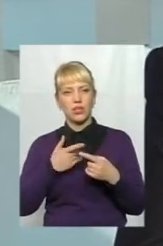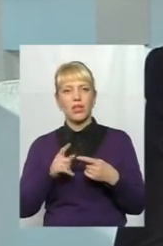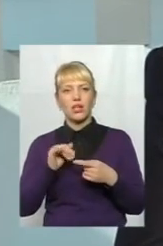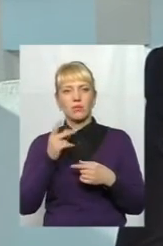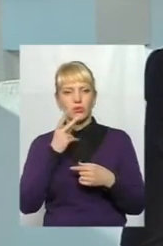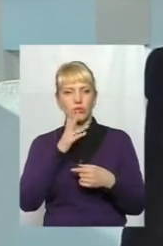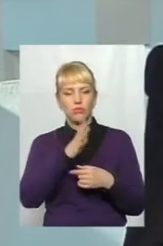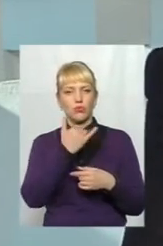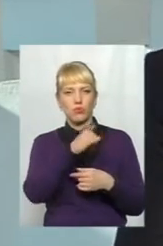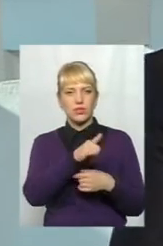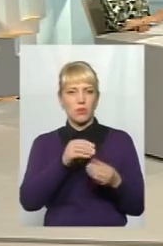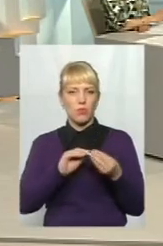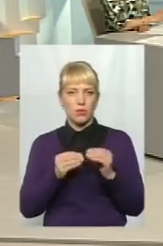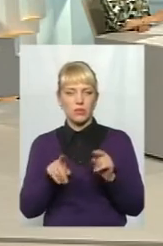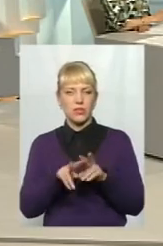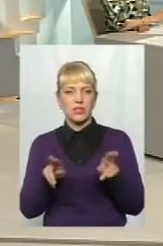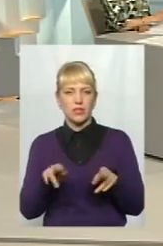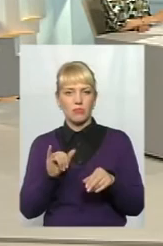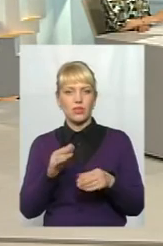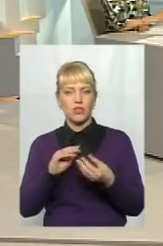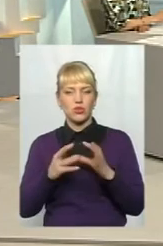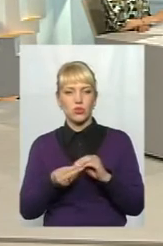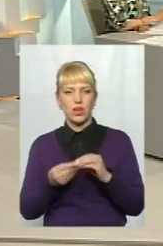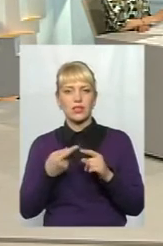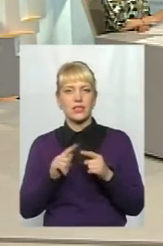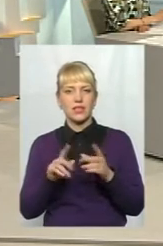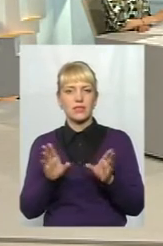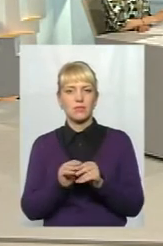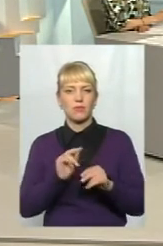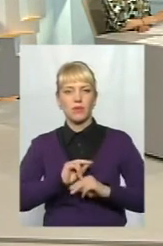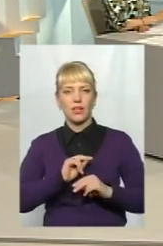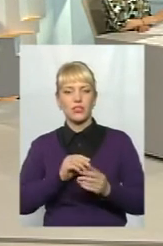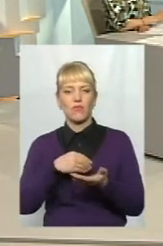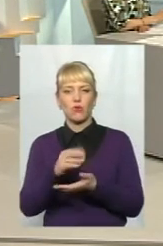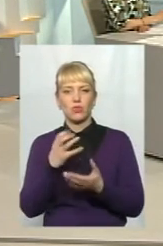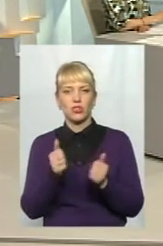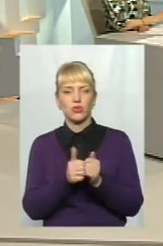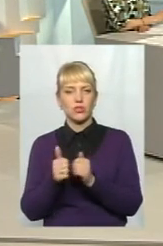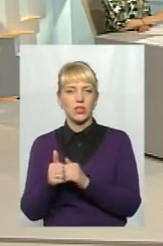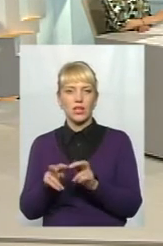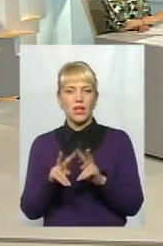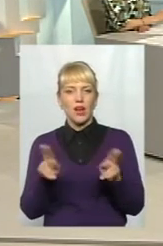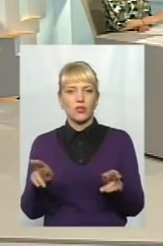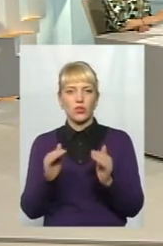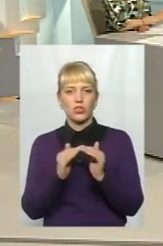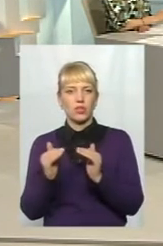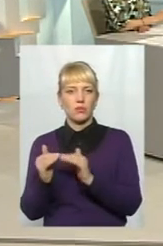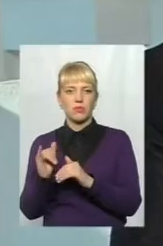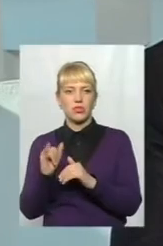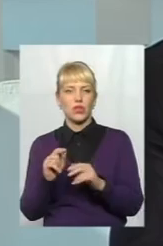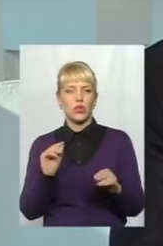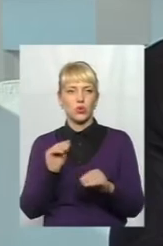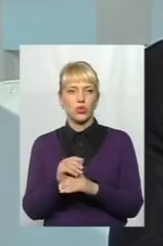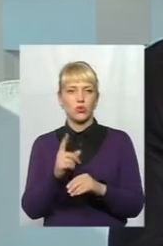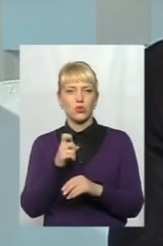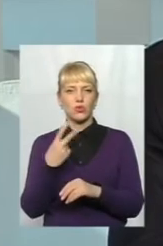мати сьогодні проблеми. І так само, як результат цієї співпраці, вони викупили ще сусідні два аналогічних приміщення і додадуть